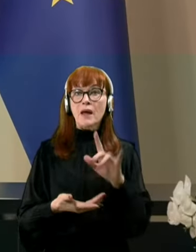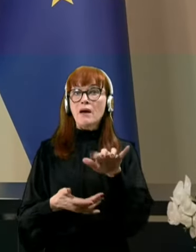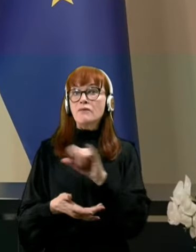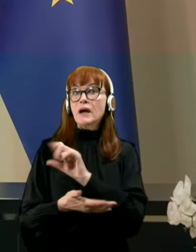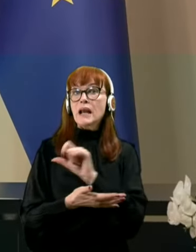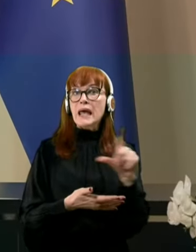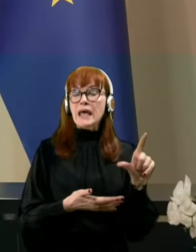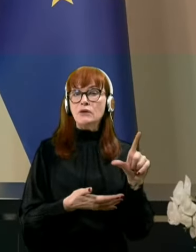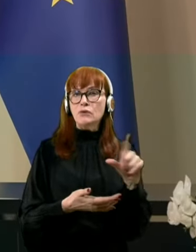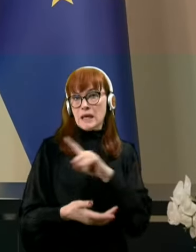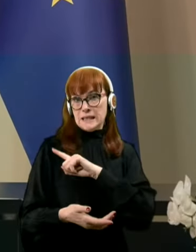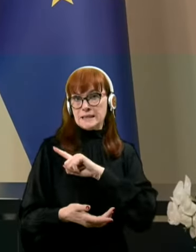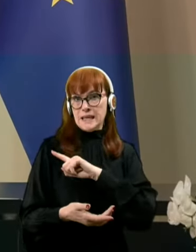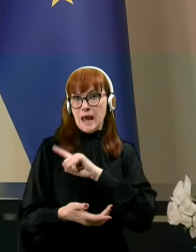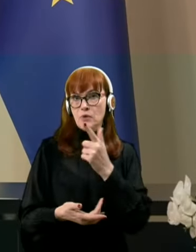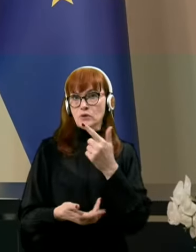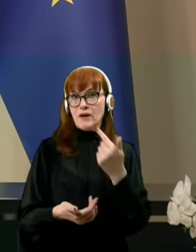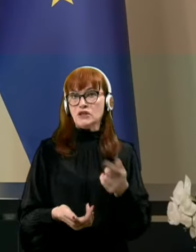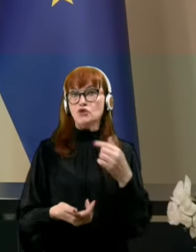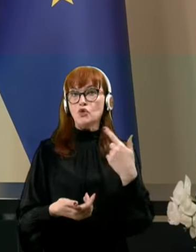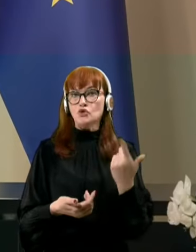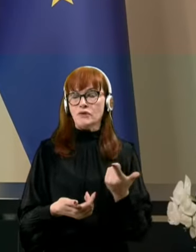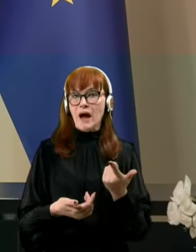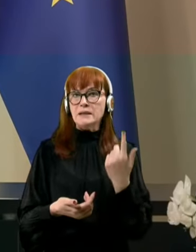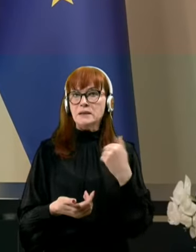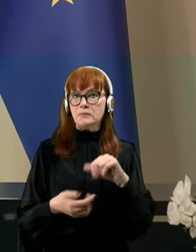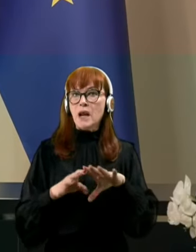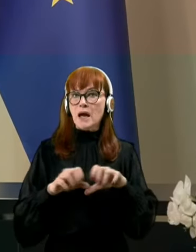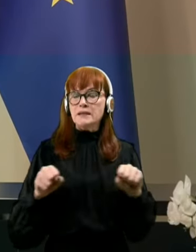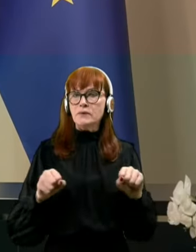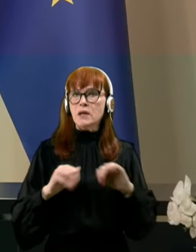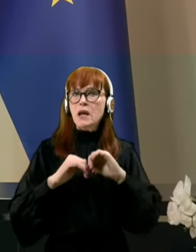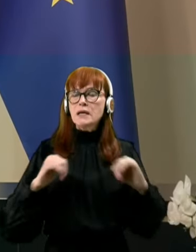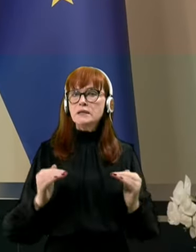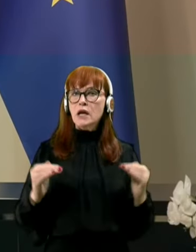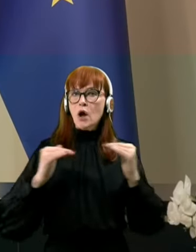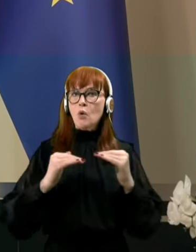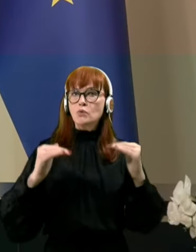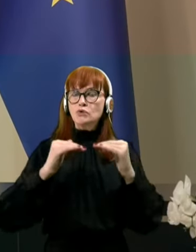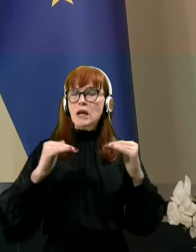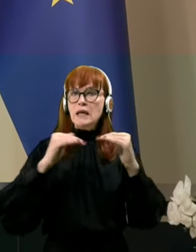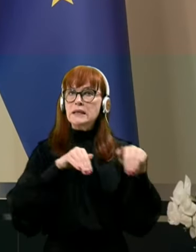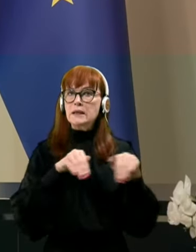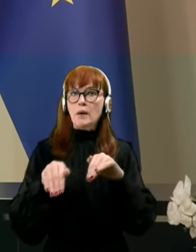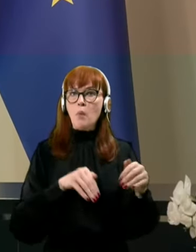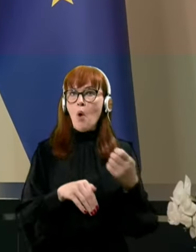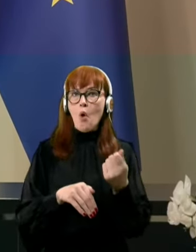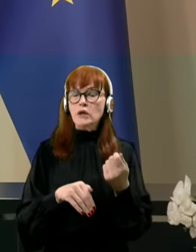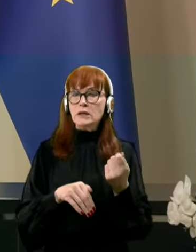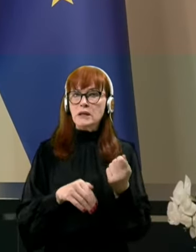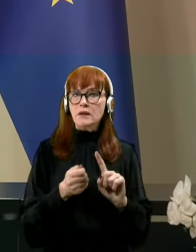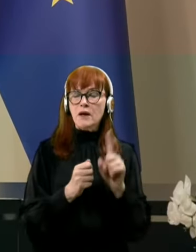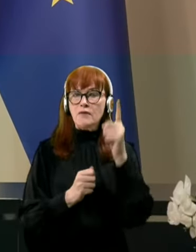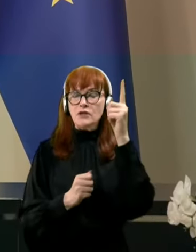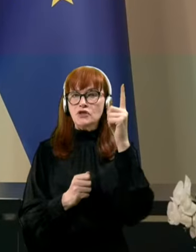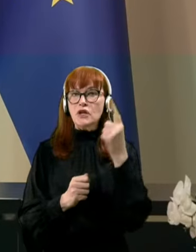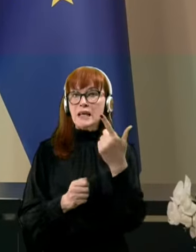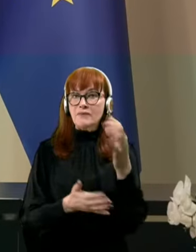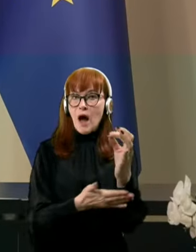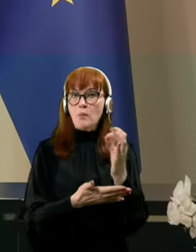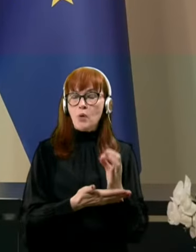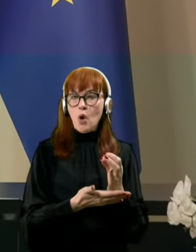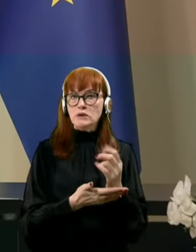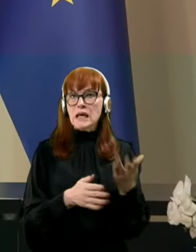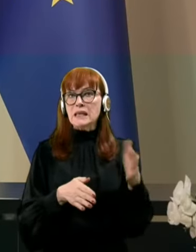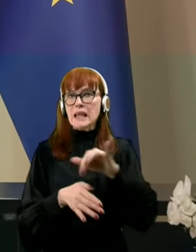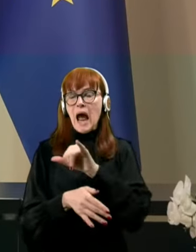V decembru 2020 je bila izvedena izredno uskladitev pokojnin v višini 2%, ker